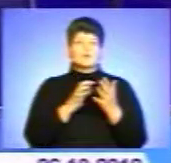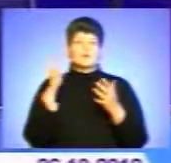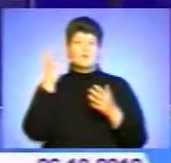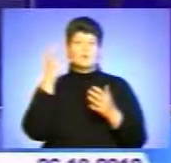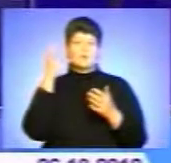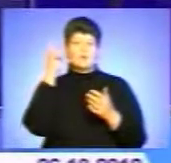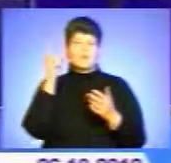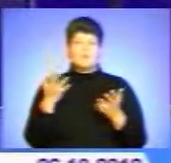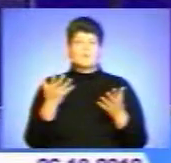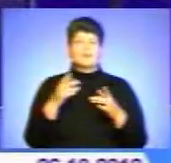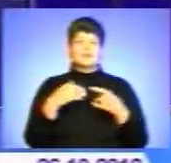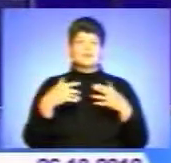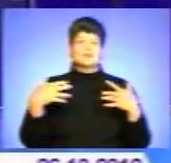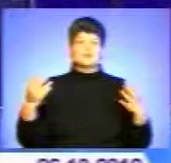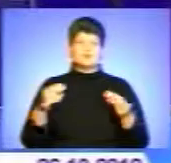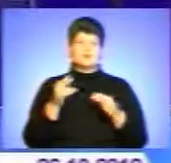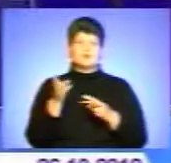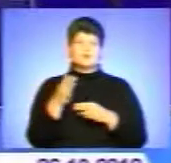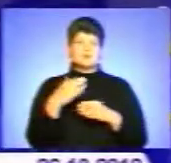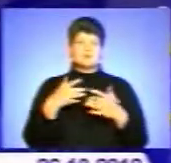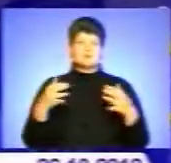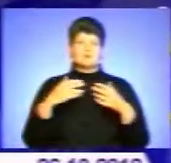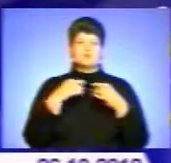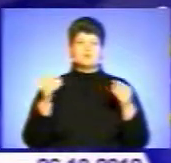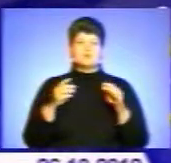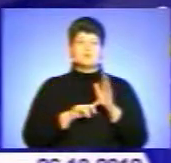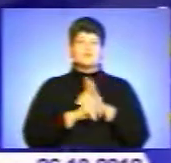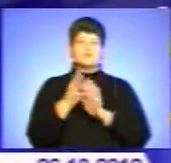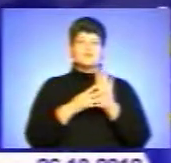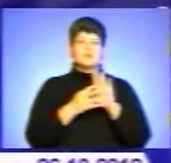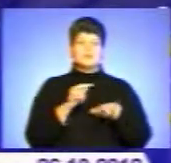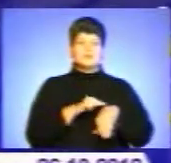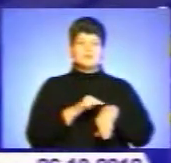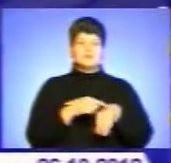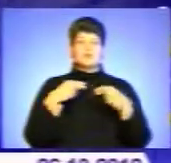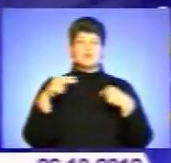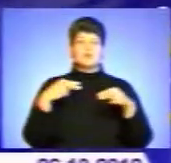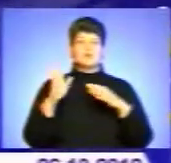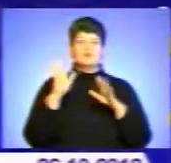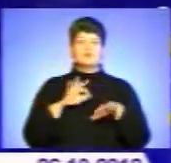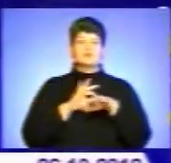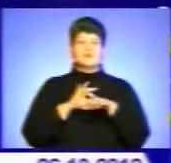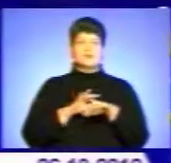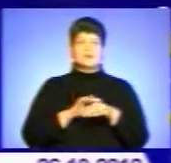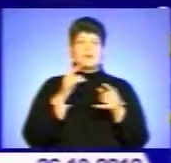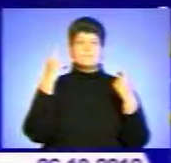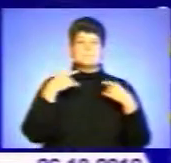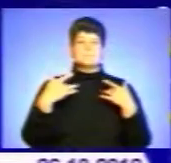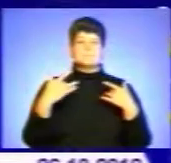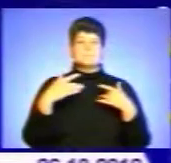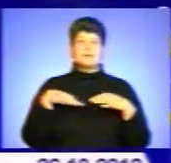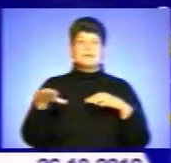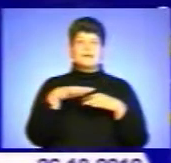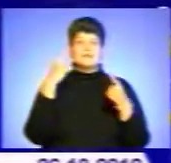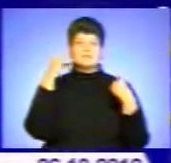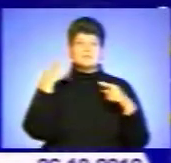продукцію. Ярмарок розпочне свою роботу о 9-й годині. Торгівлю здійснюватимуть на Майдані Мистецтв, перехрестці